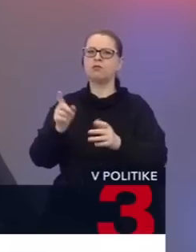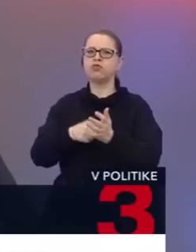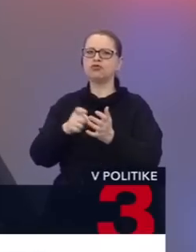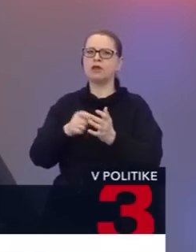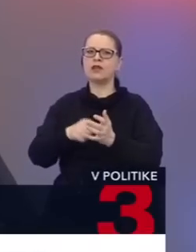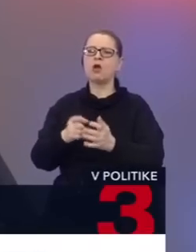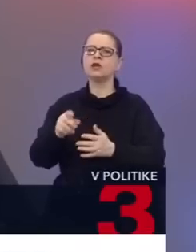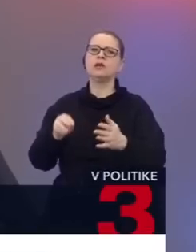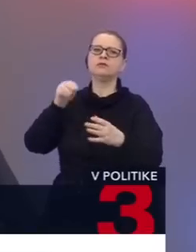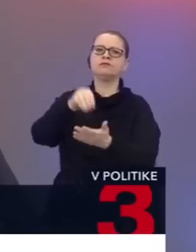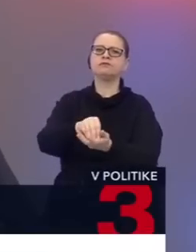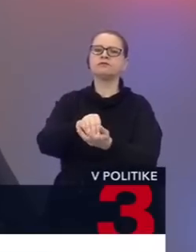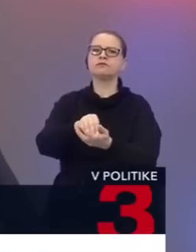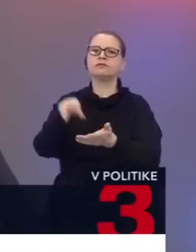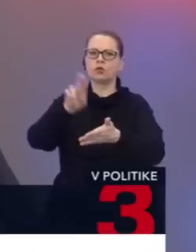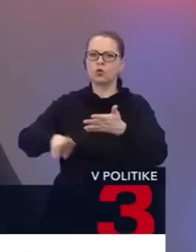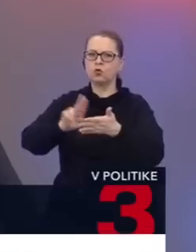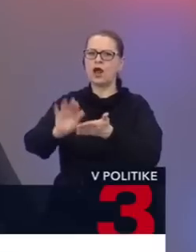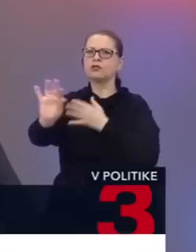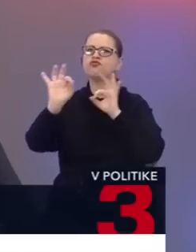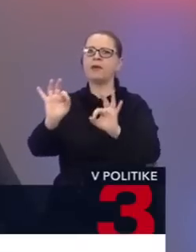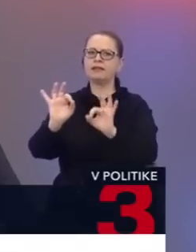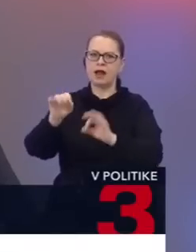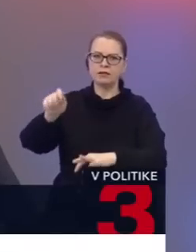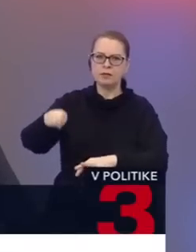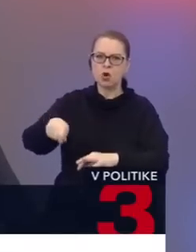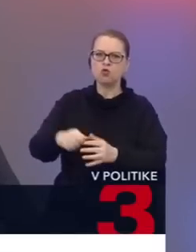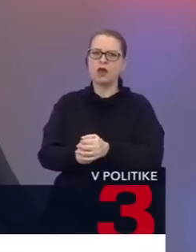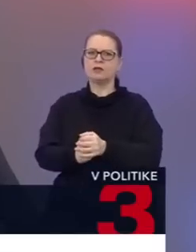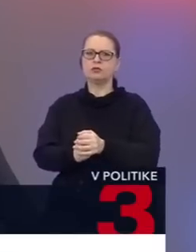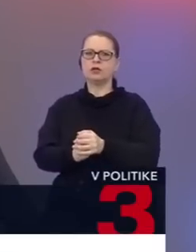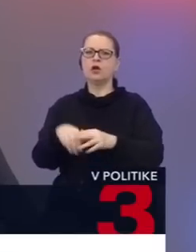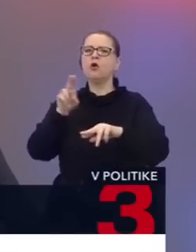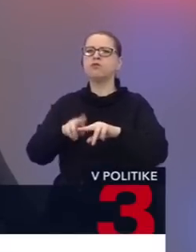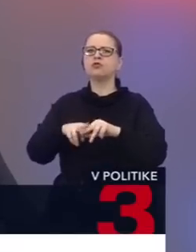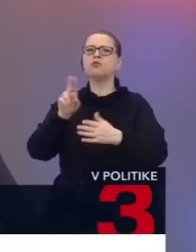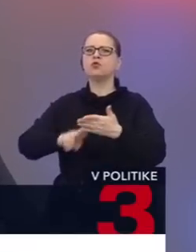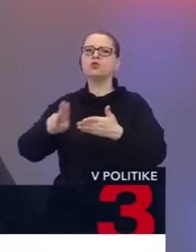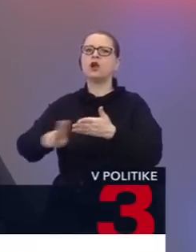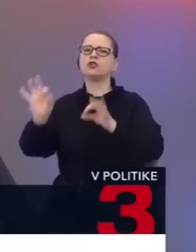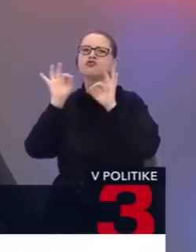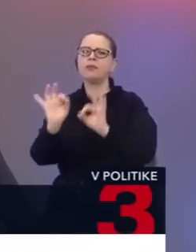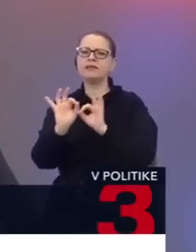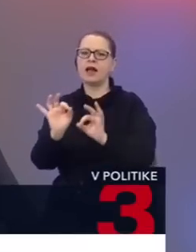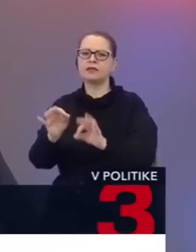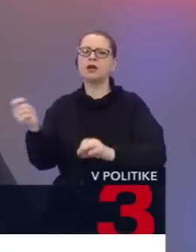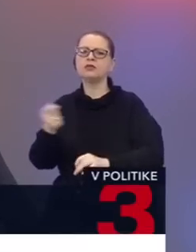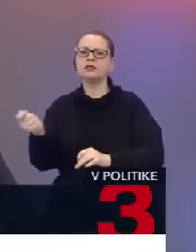ústavné zakotvenie Úradu špeciálnej prokuratúry a Úradu špeciálneho trestného